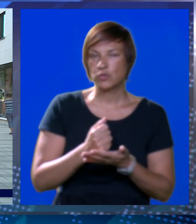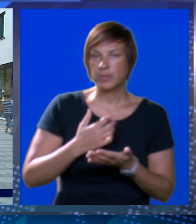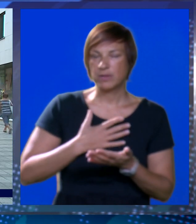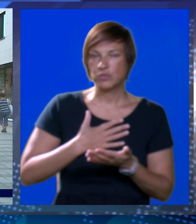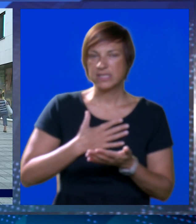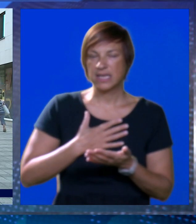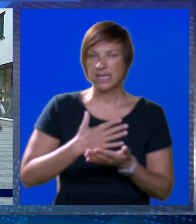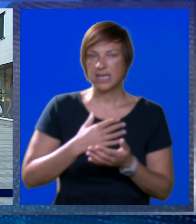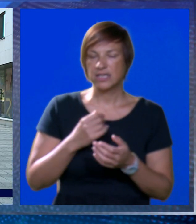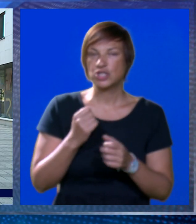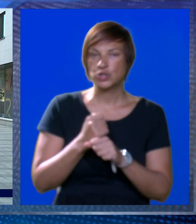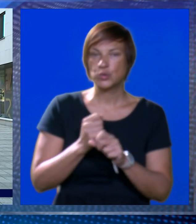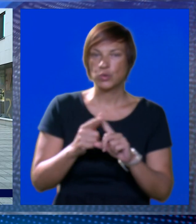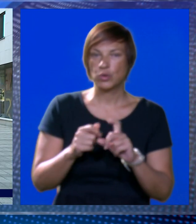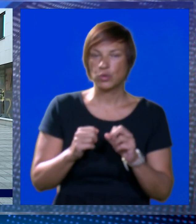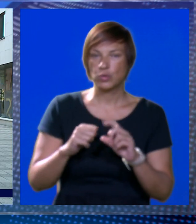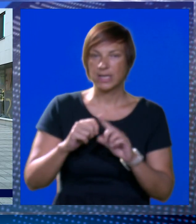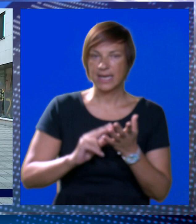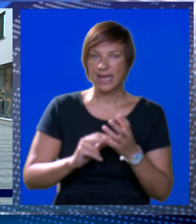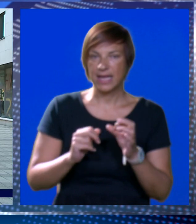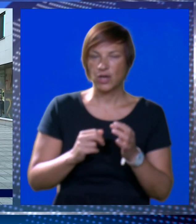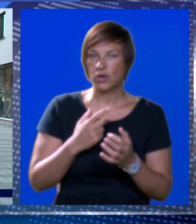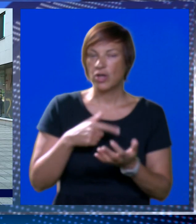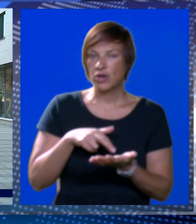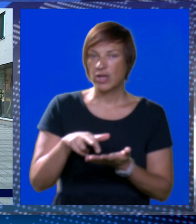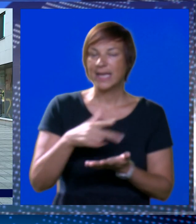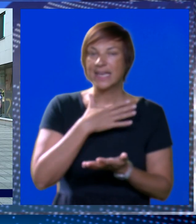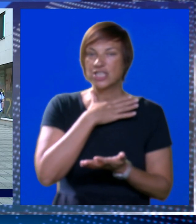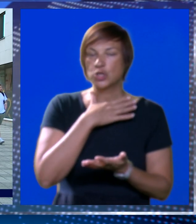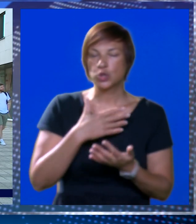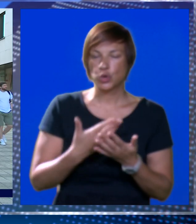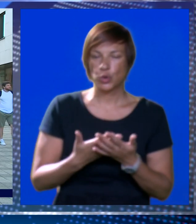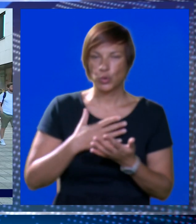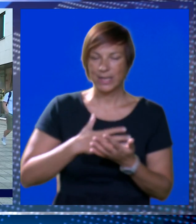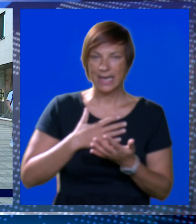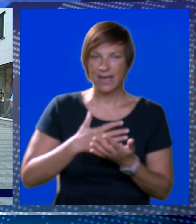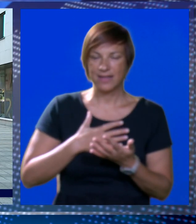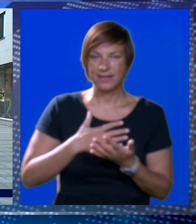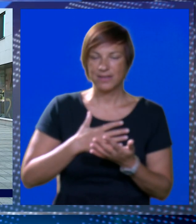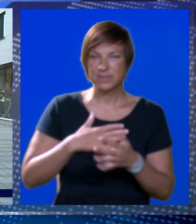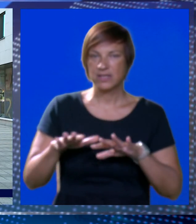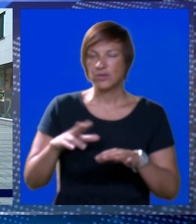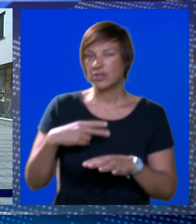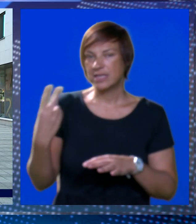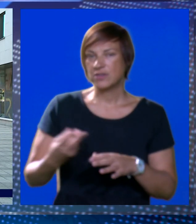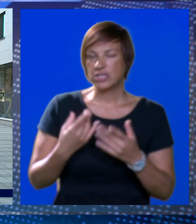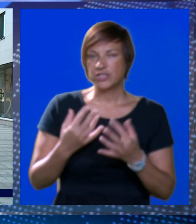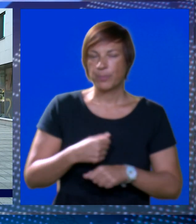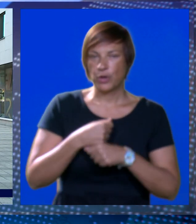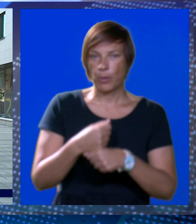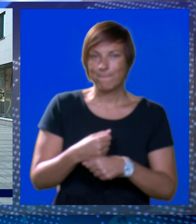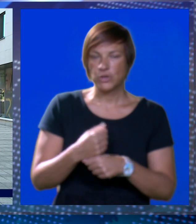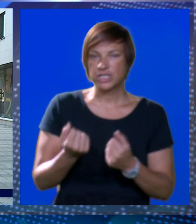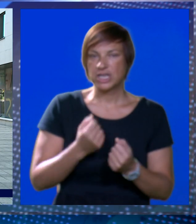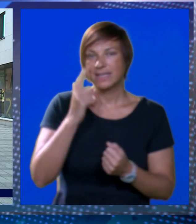Skupljamo za našu sumještanku, gogu, knjegu koja sada kreće u školu. I nadam se da će se ljudi odazati što većem broju,